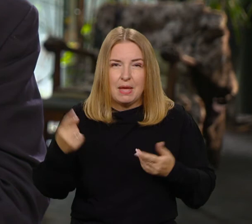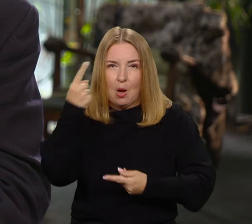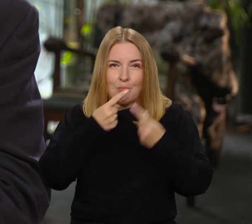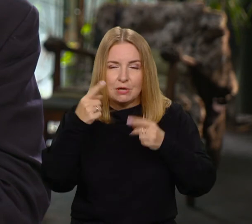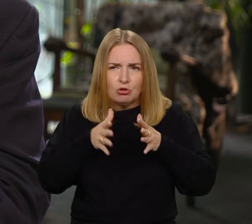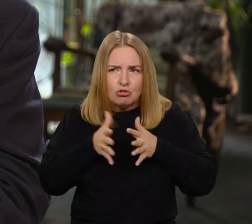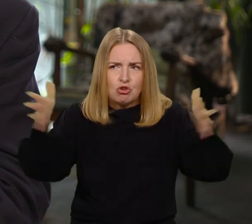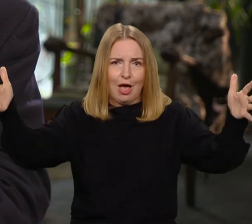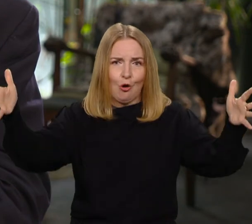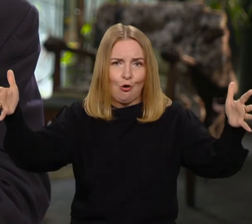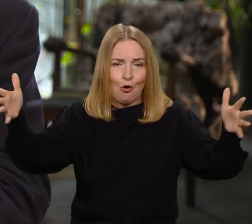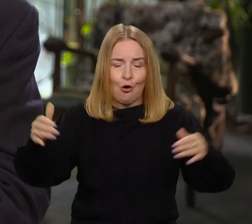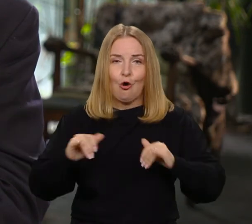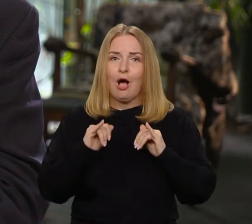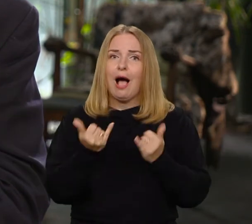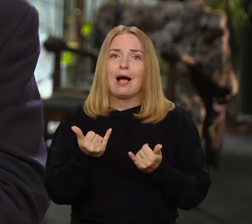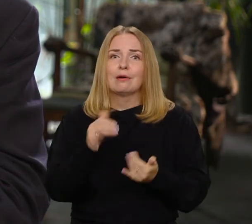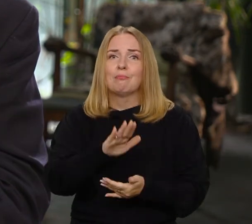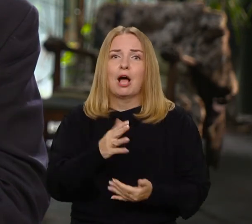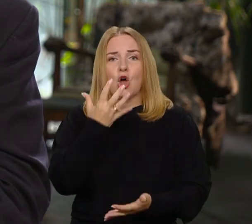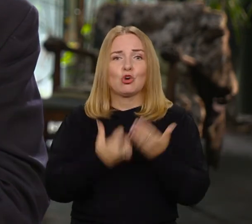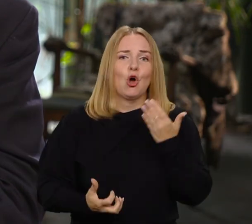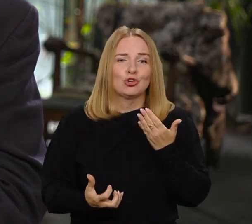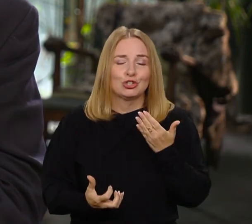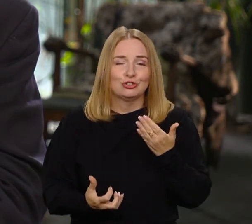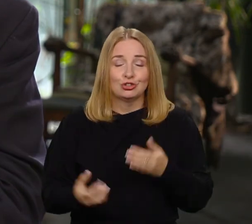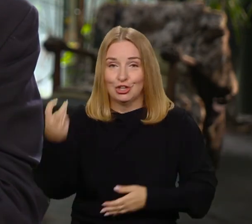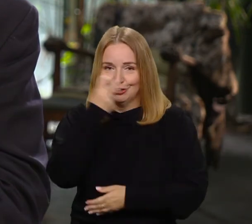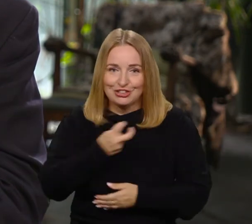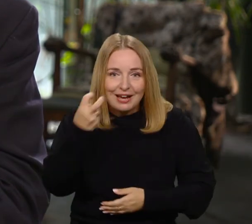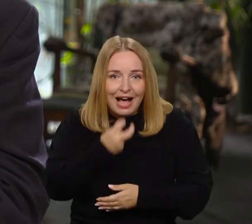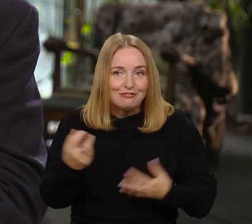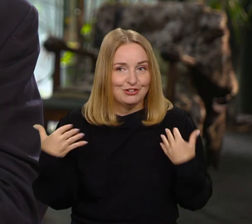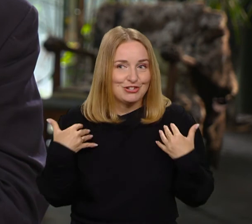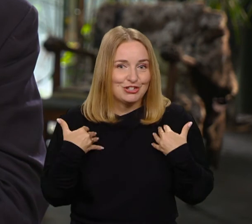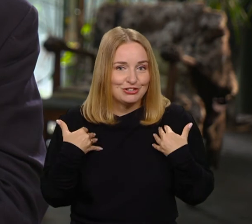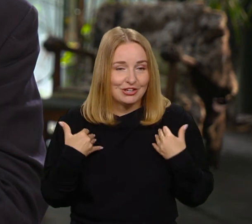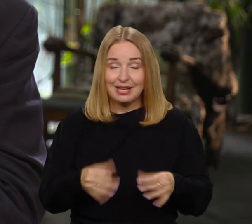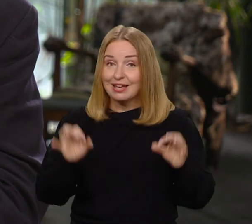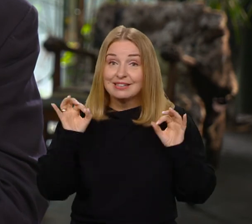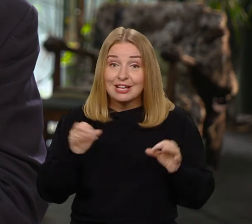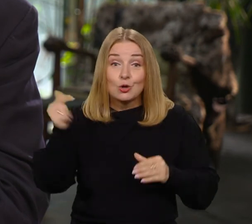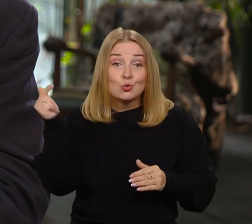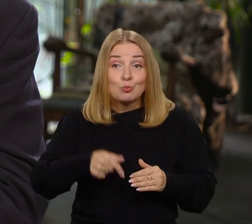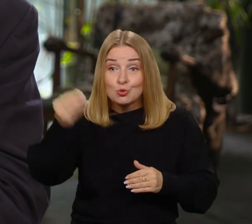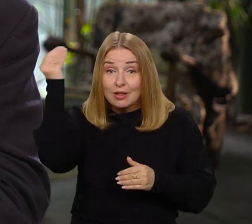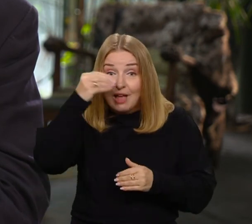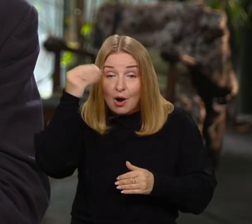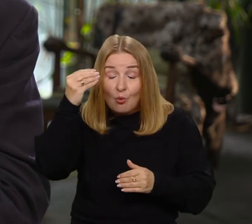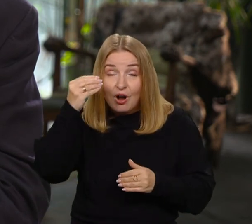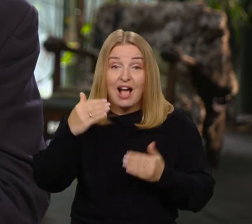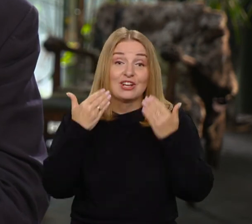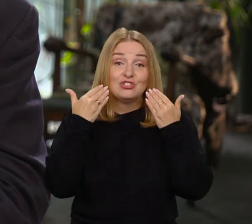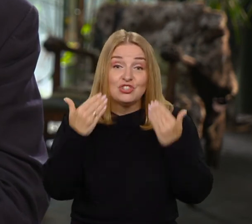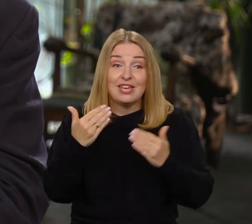I co z tego wynika? Jaka korzyść? Doraźna. Ciekawsze życie. Uczmy się, żeby mieć ciekawe życie, bo możemy mieć